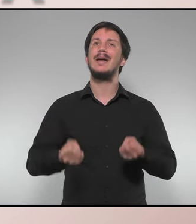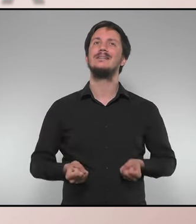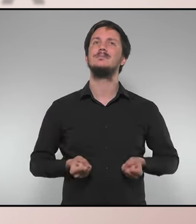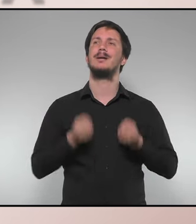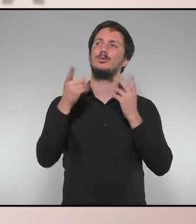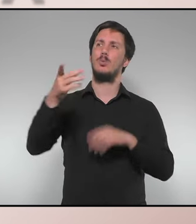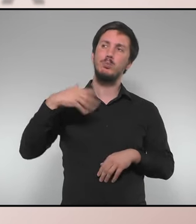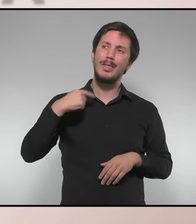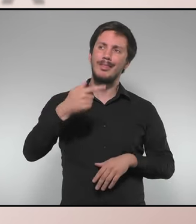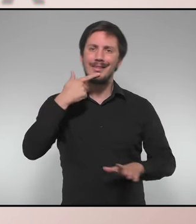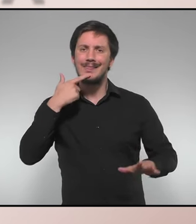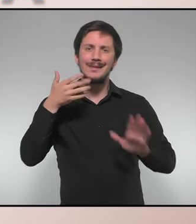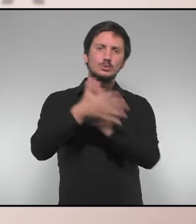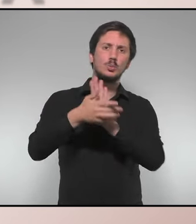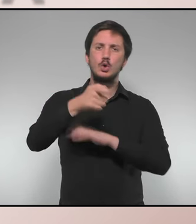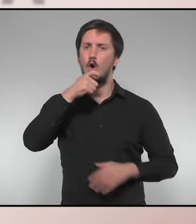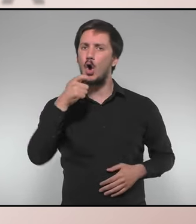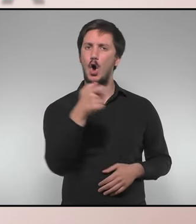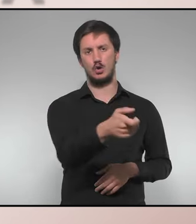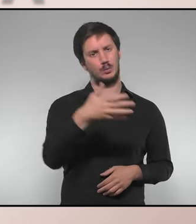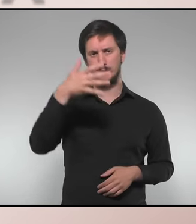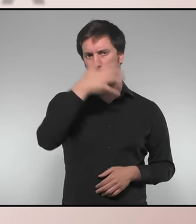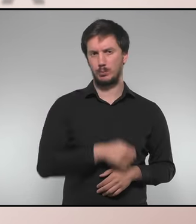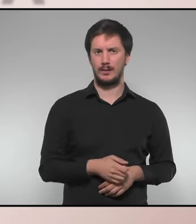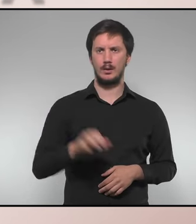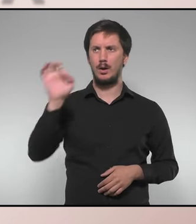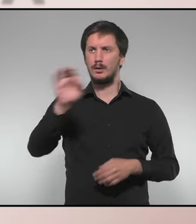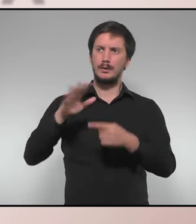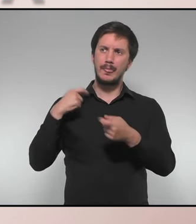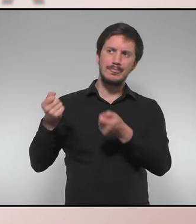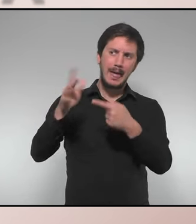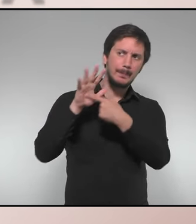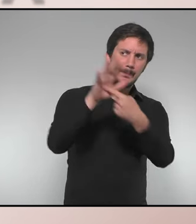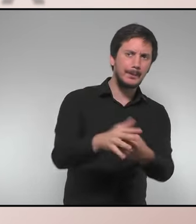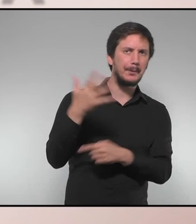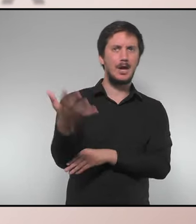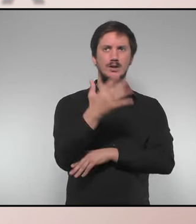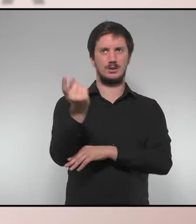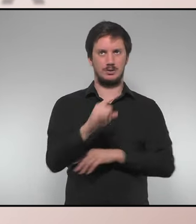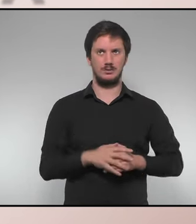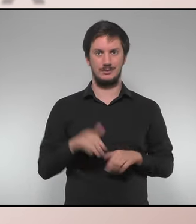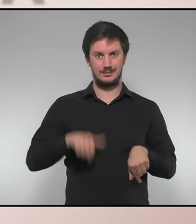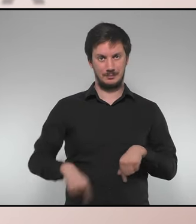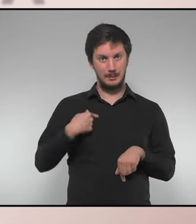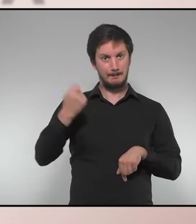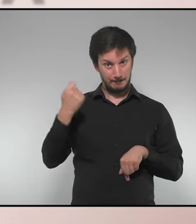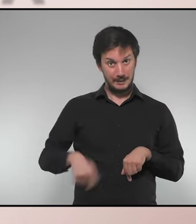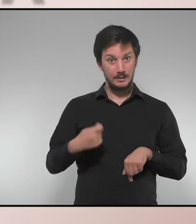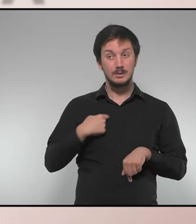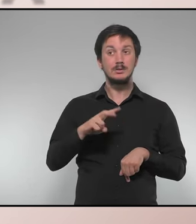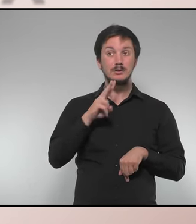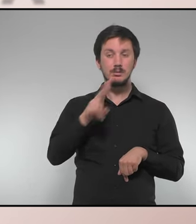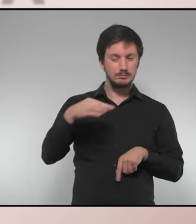empara al discurs d'odi o que inciti a la discriminació o la violència. I per tant aquesta presidència serà absolutament